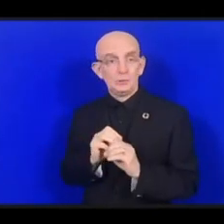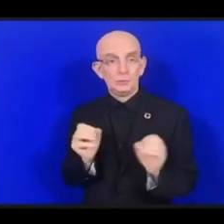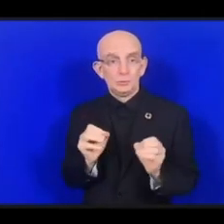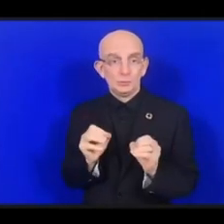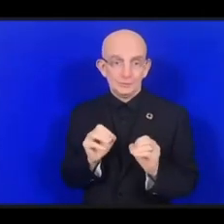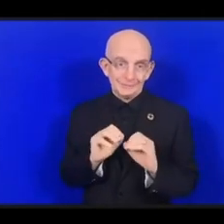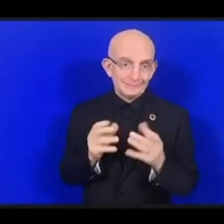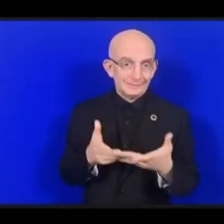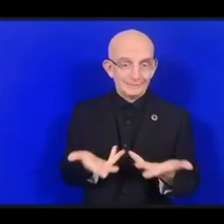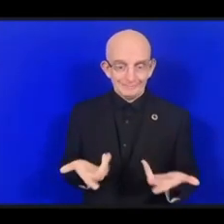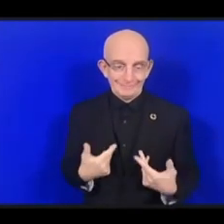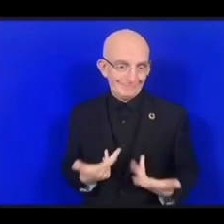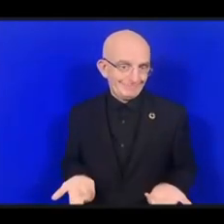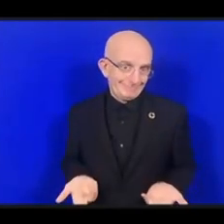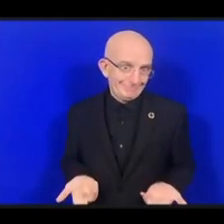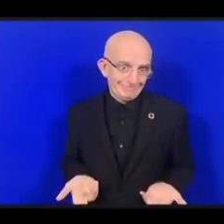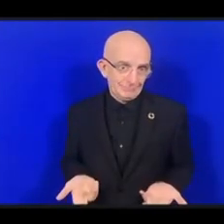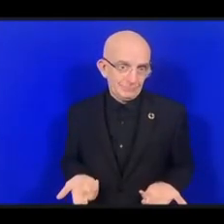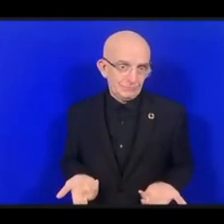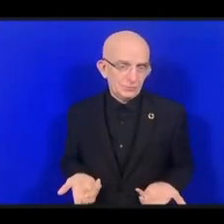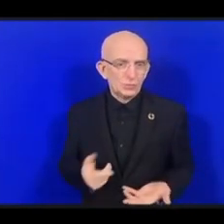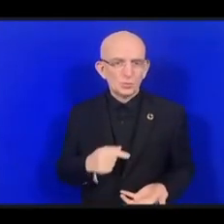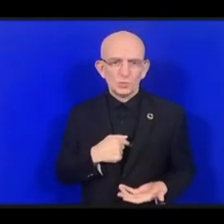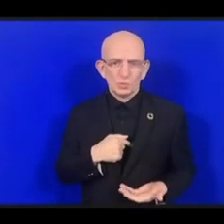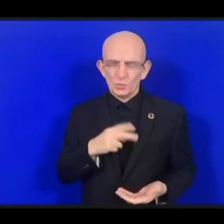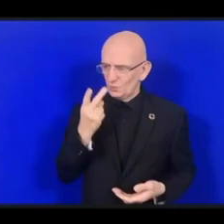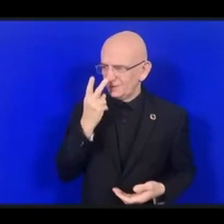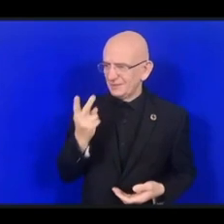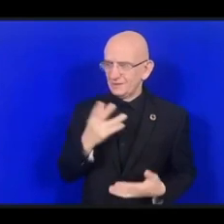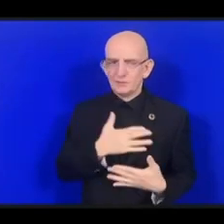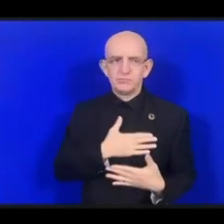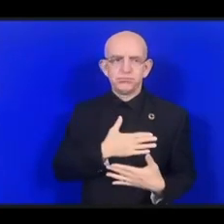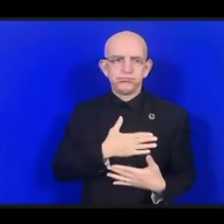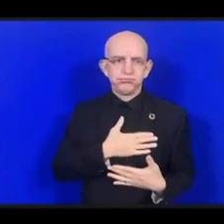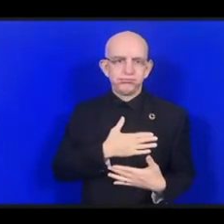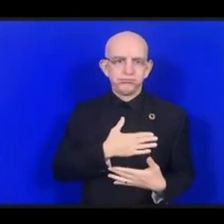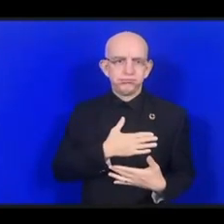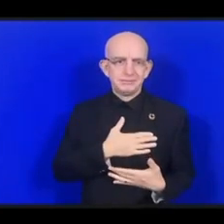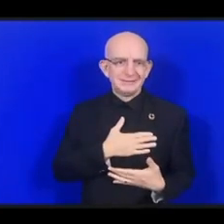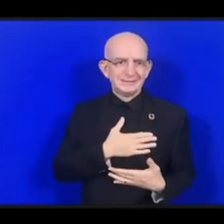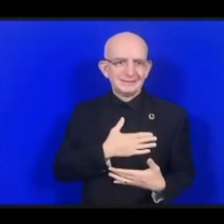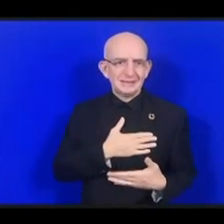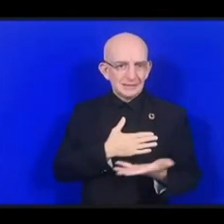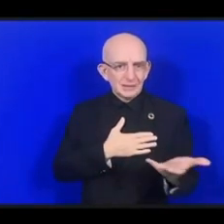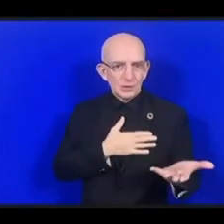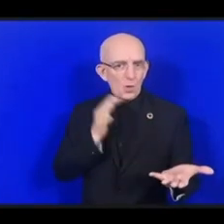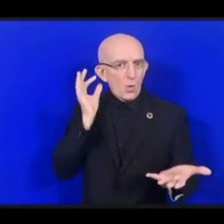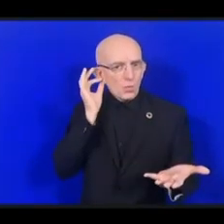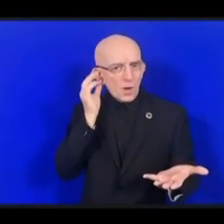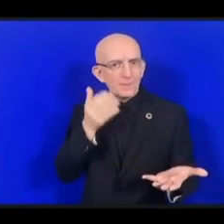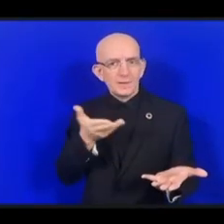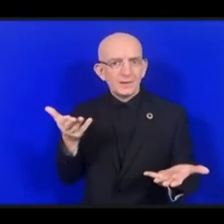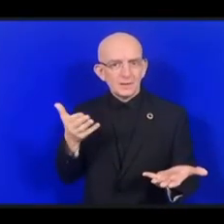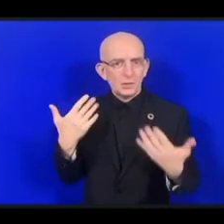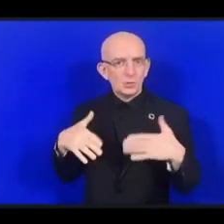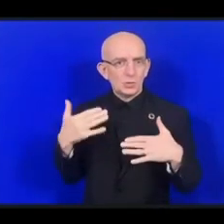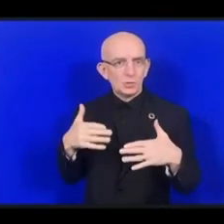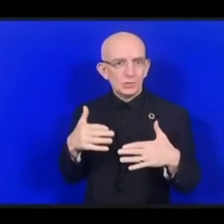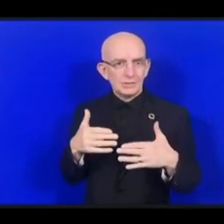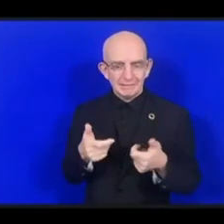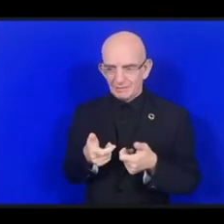женщины в 27 раз чаще сталкиваются с сексуальными домогательствами, с